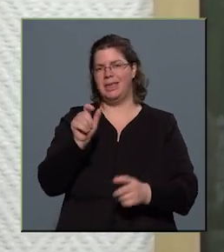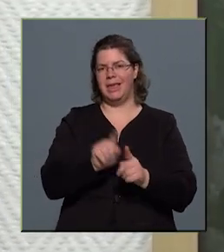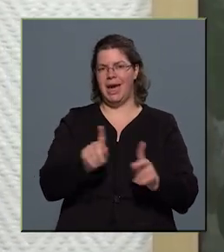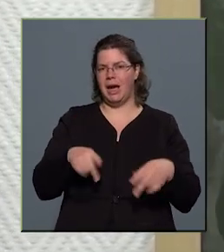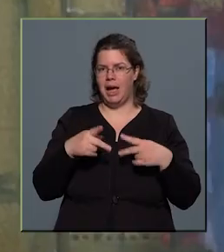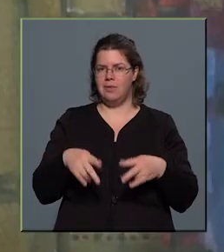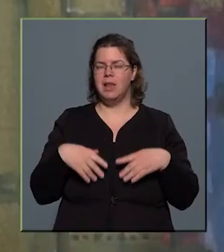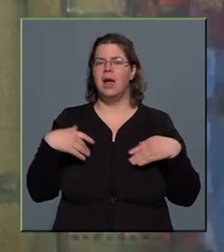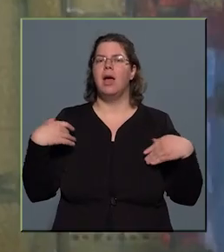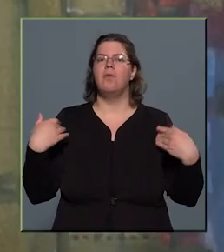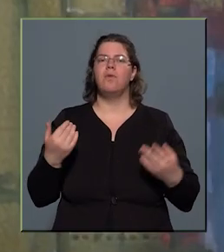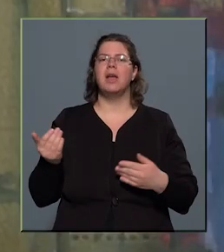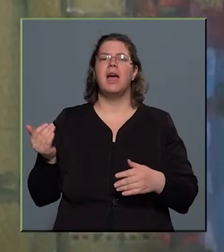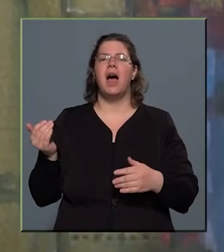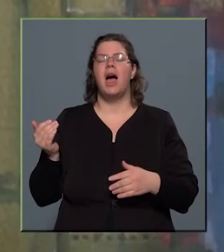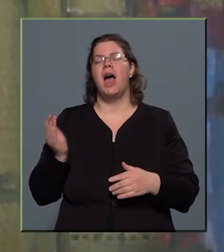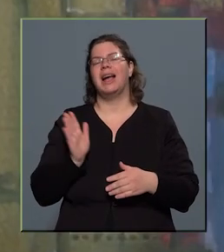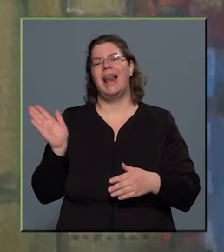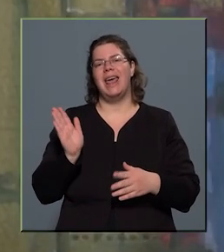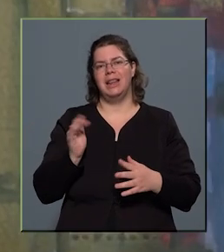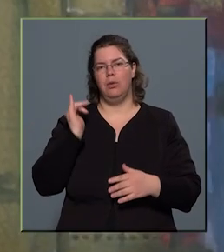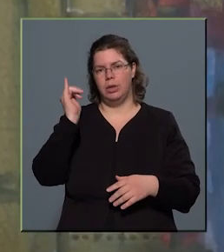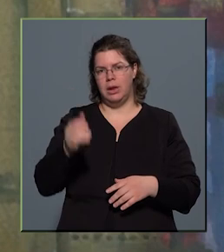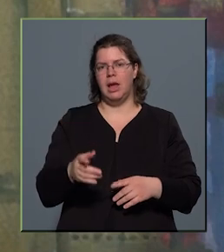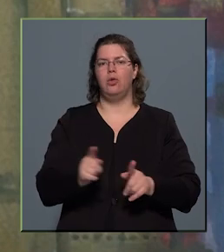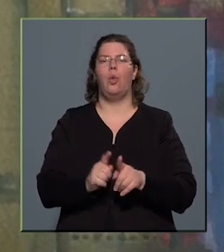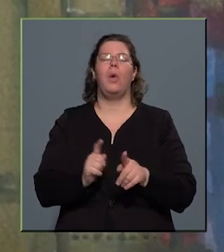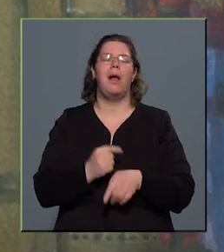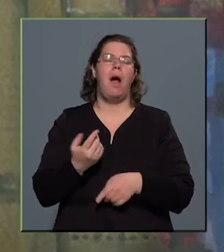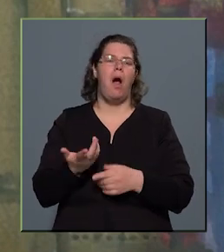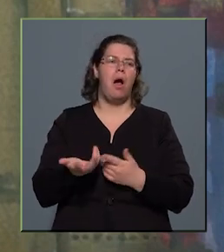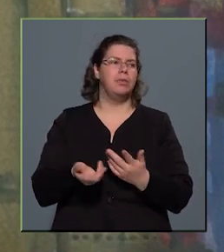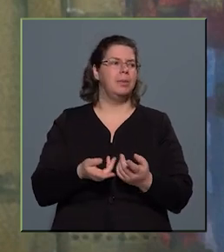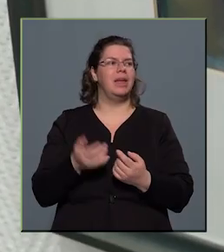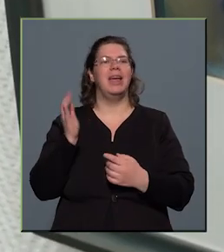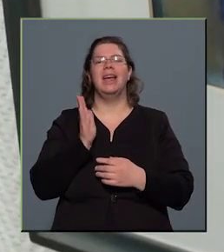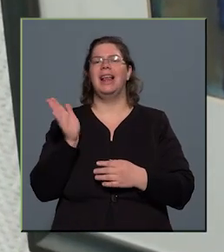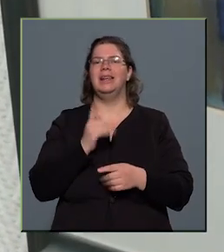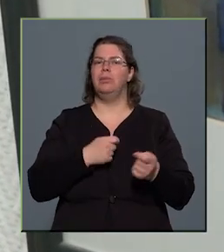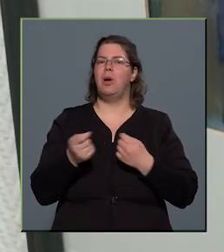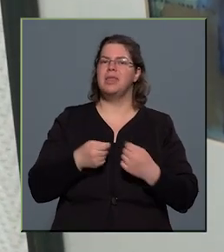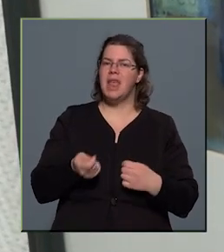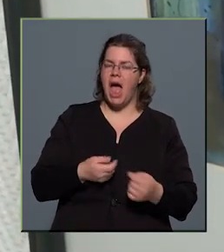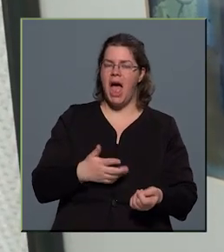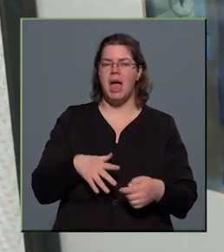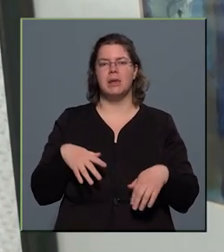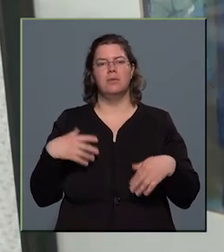vagy a keleti utazásoknál olyan motivumok, ami a keleti bazároknak, meg az ottani épületeknek,